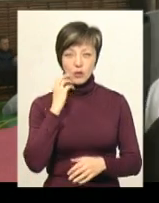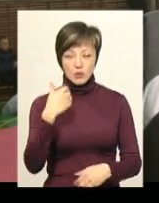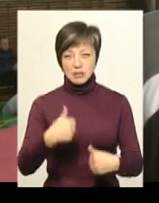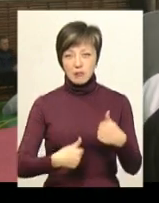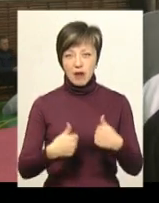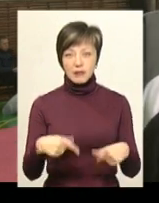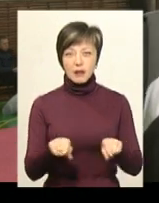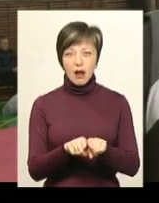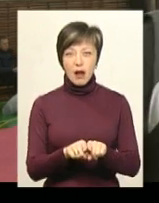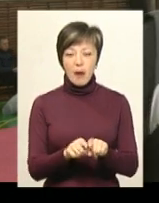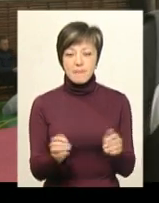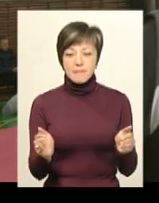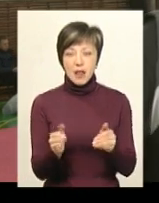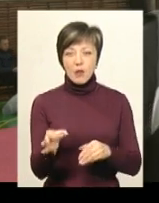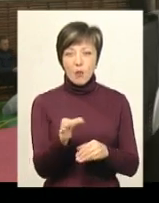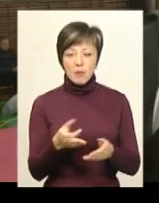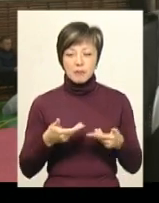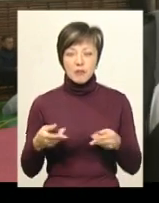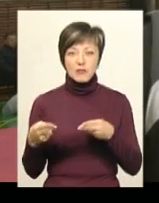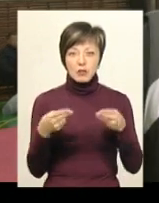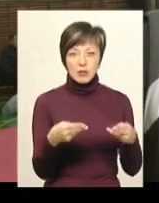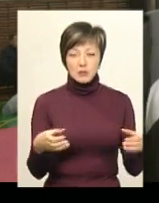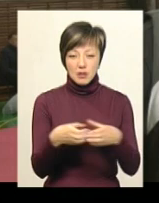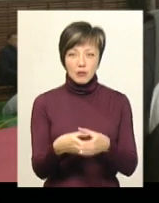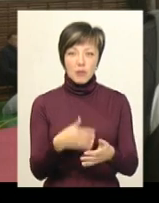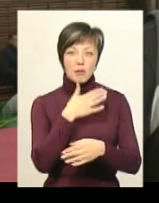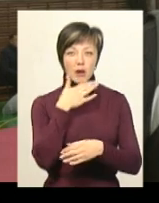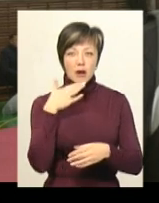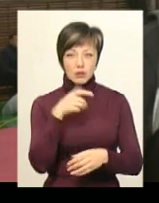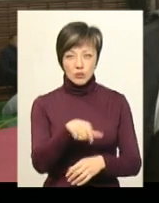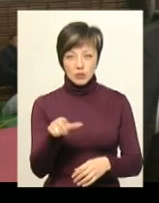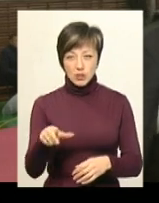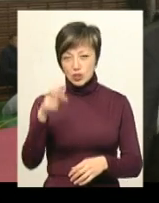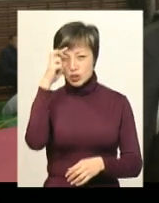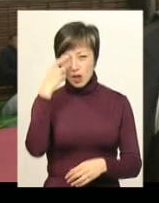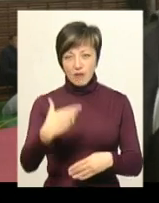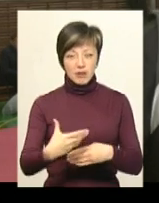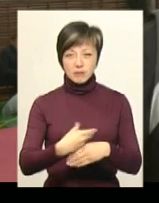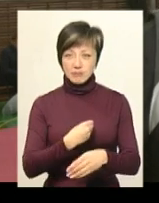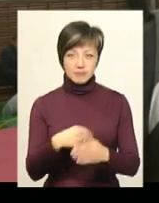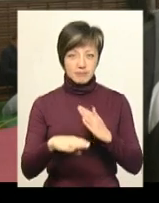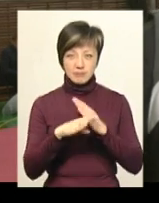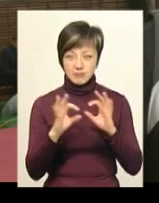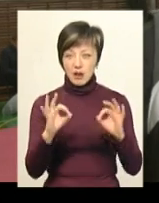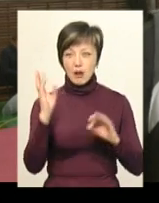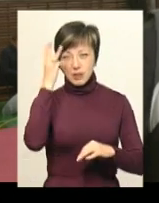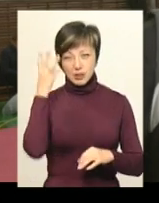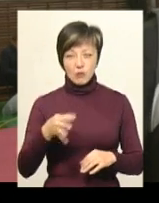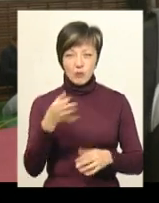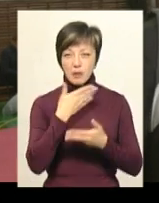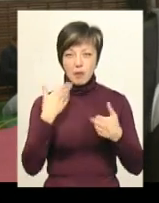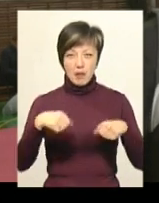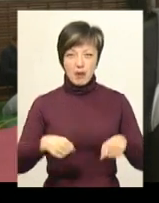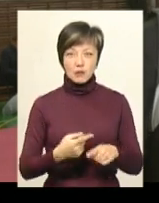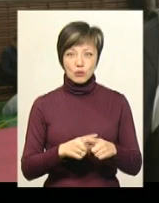змагання. Така маленька область, і ми виїжджаємо таким великим складом. При тому, що держава нас не фінансує, а Хмельницька область не має права цього